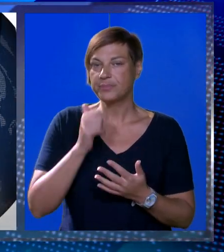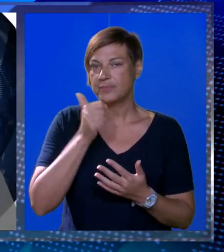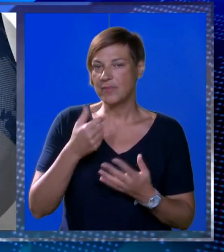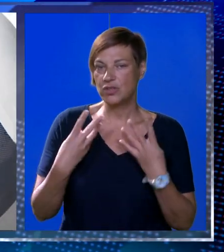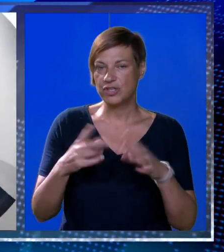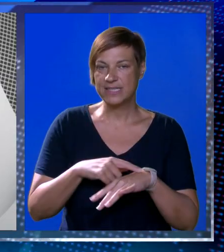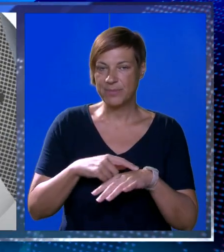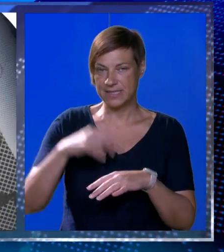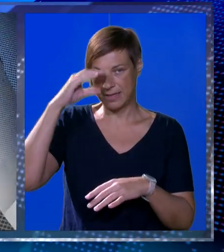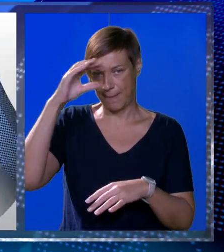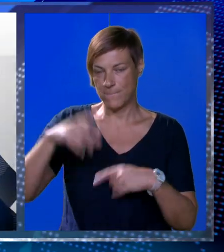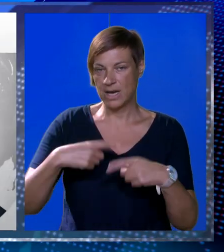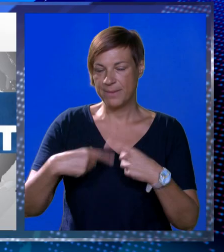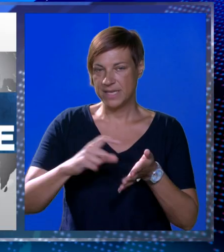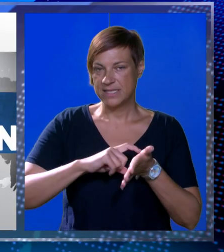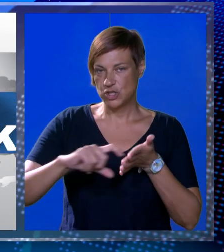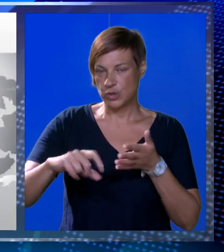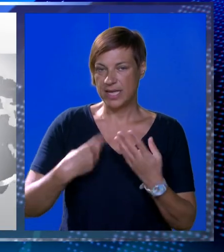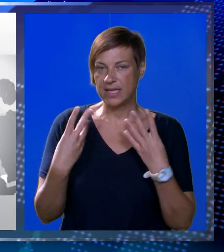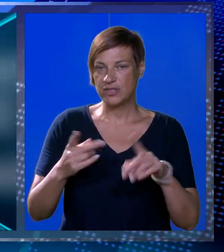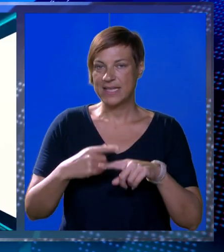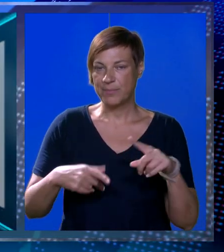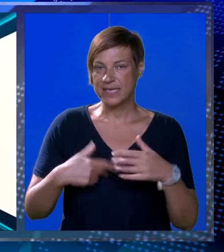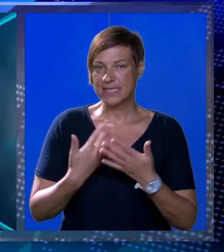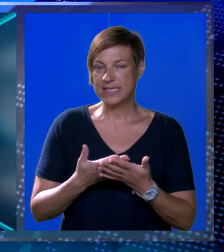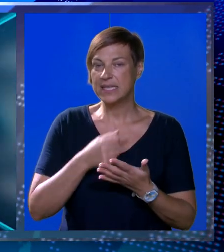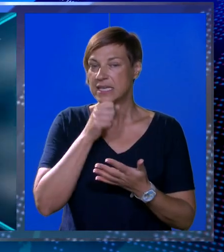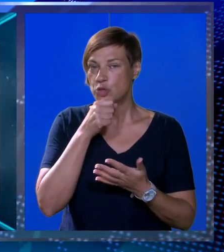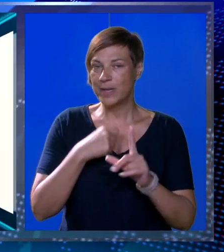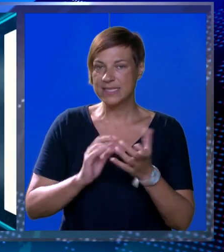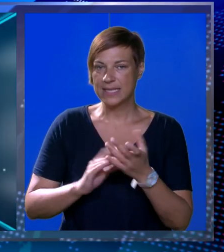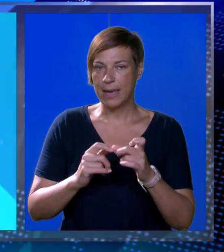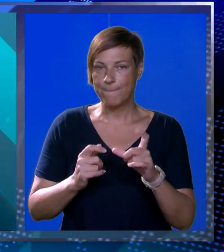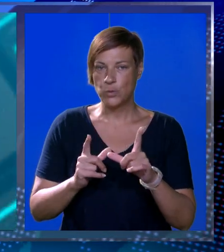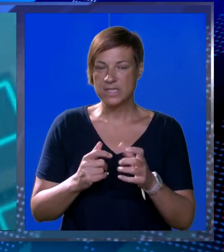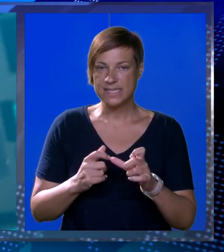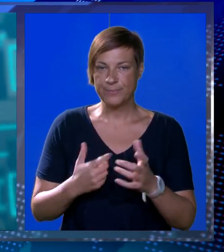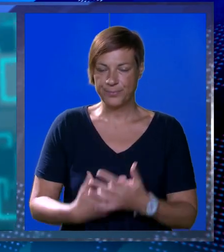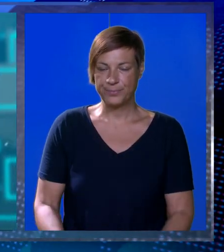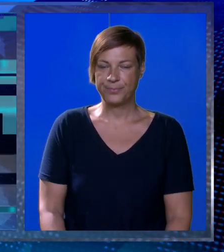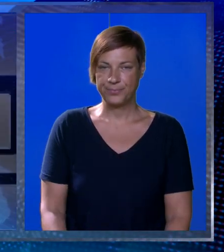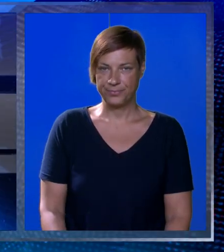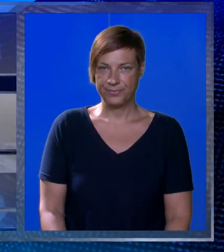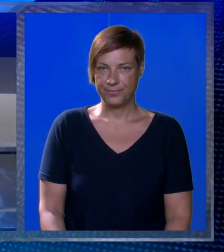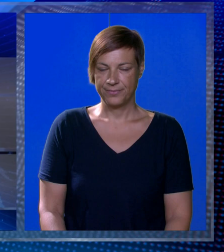Sutra od 18. satine propustite emisiju tjednika, od 18.30 slijedi emisija Županijski impuls.